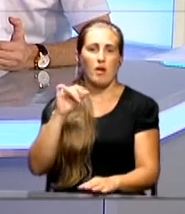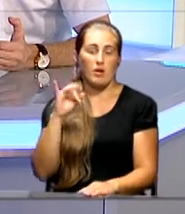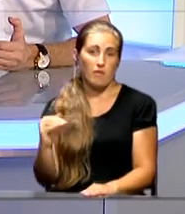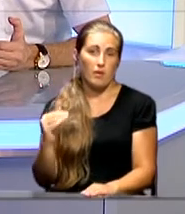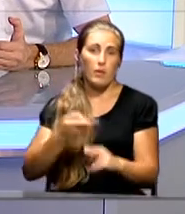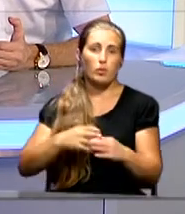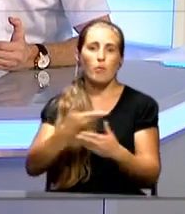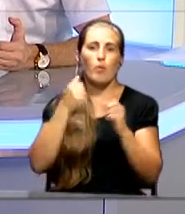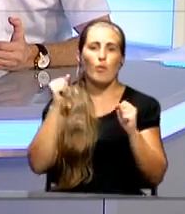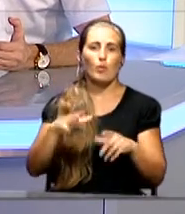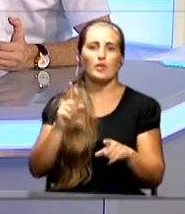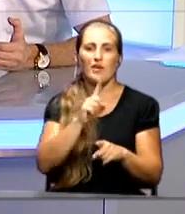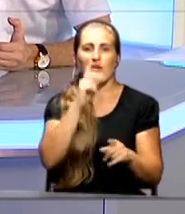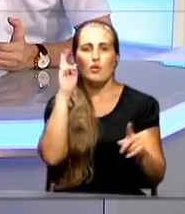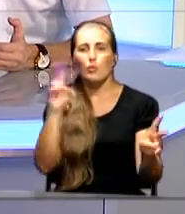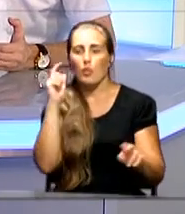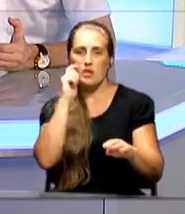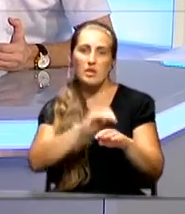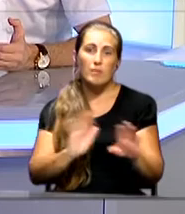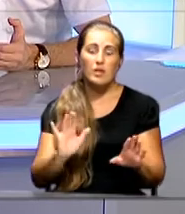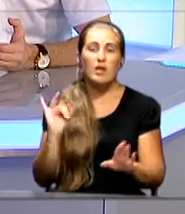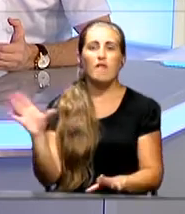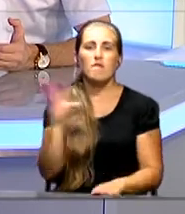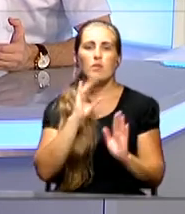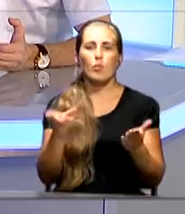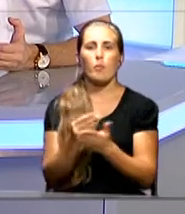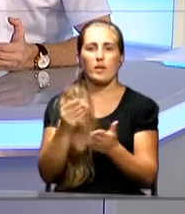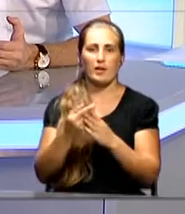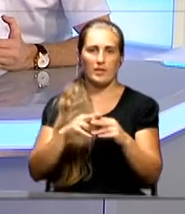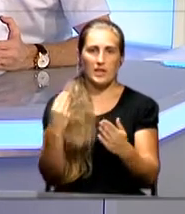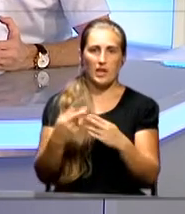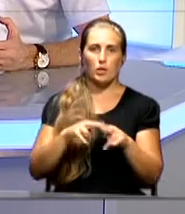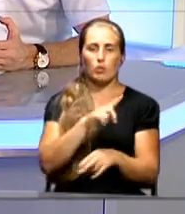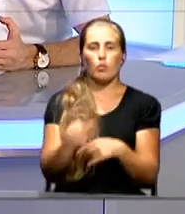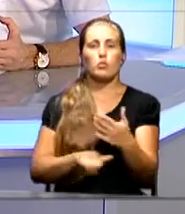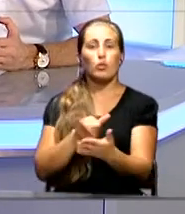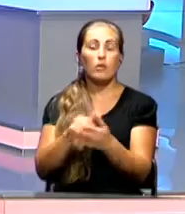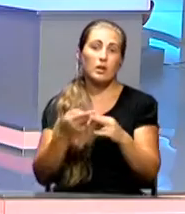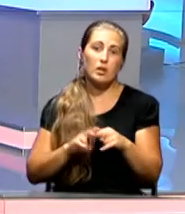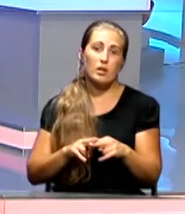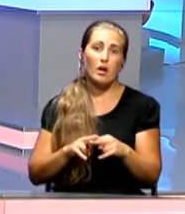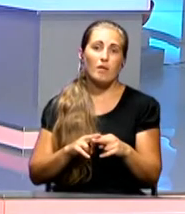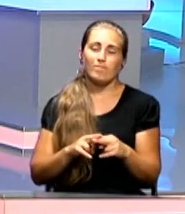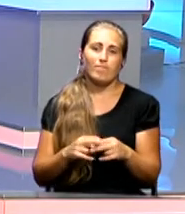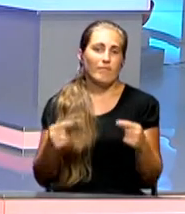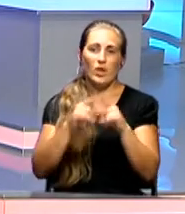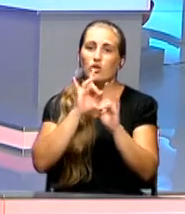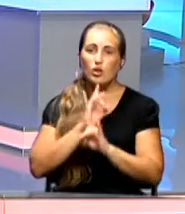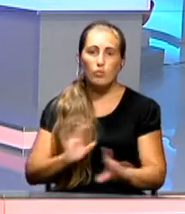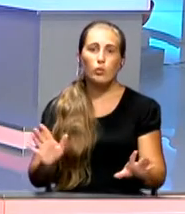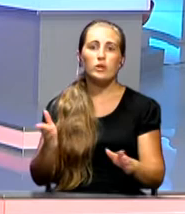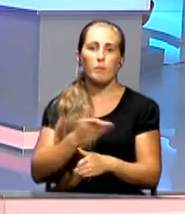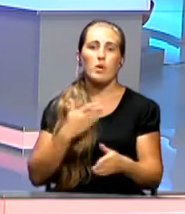это им просто сойдет с руки, никто этого не заметит, и все будут платить вот те цены, которые они установят. То есть, этого однозначно не будет, мы